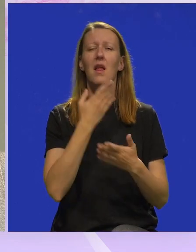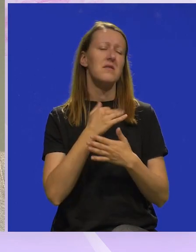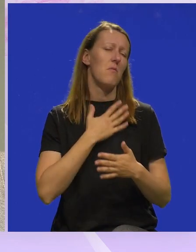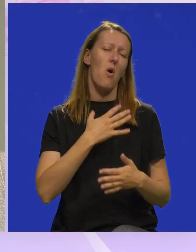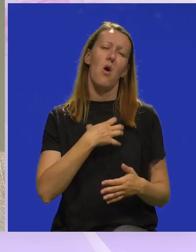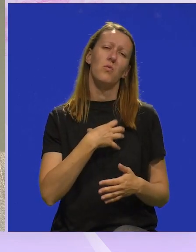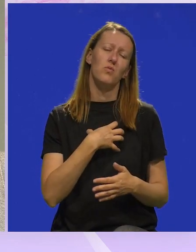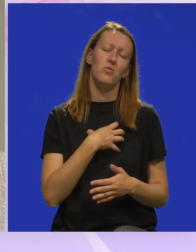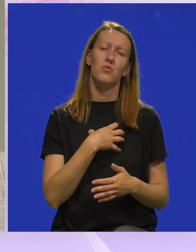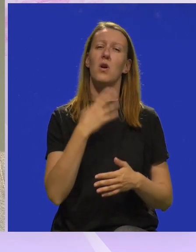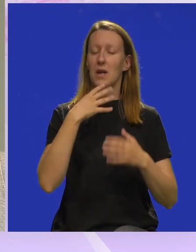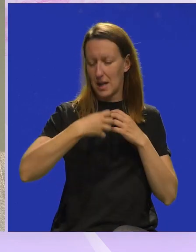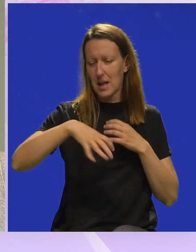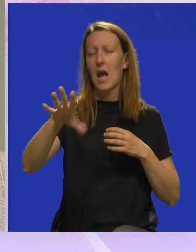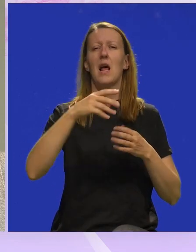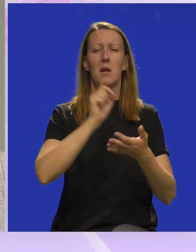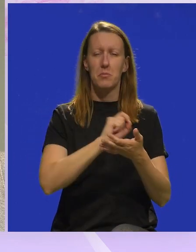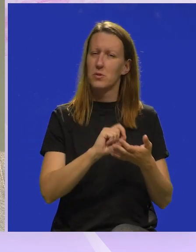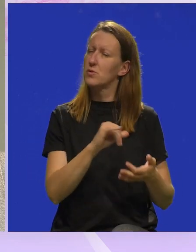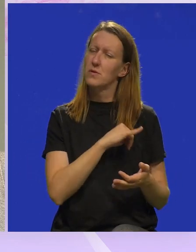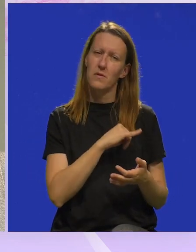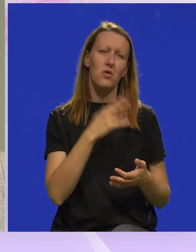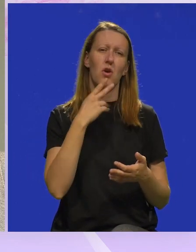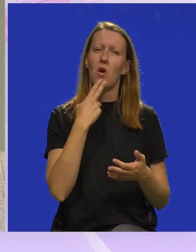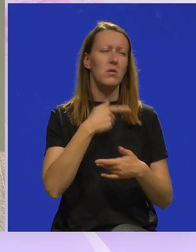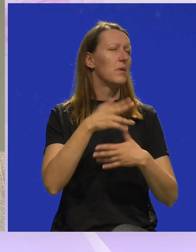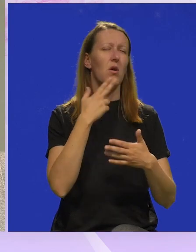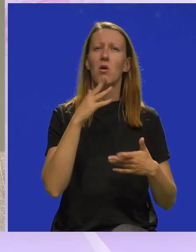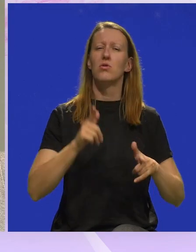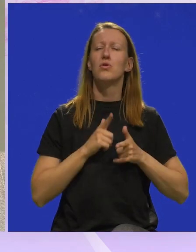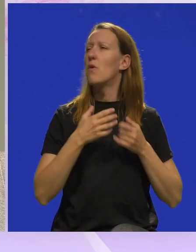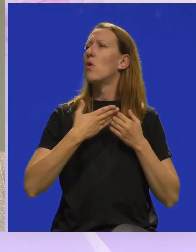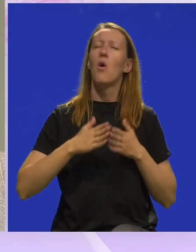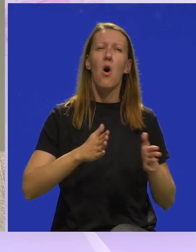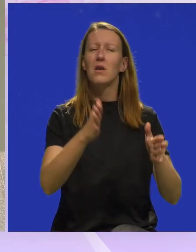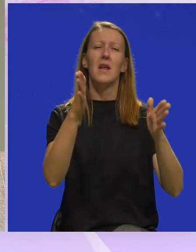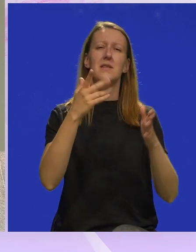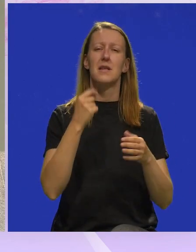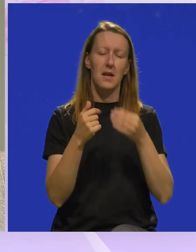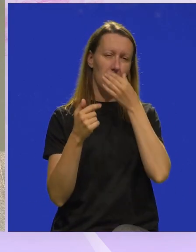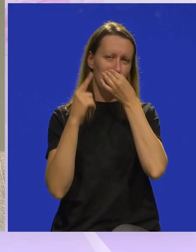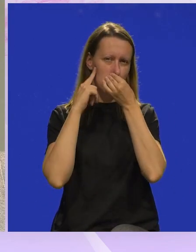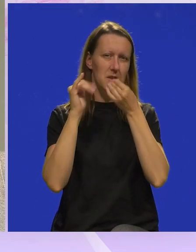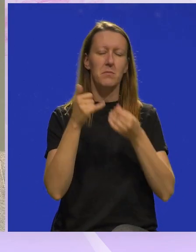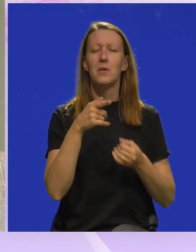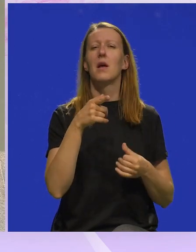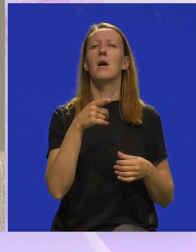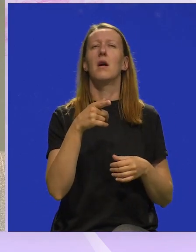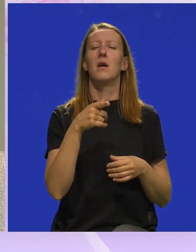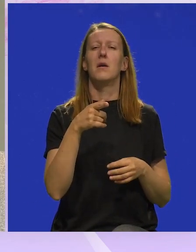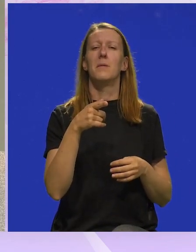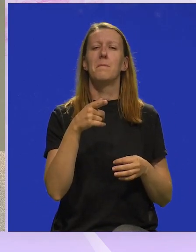dušu. I nastavit ću pisati dalje, bez obzira što god i gdje god me život odnese. Jer mislim da je,